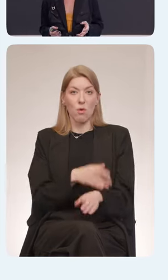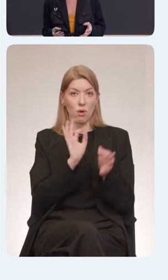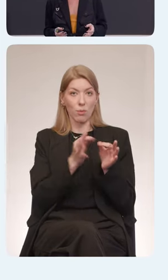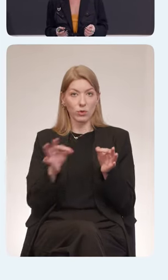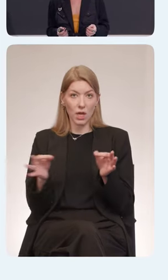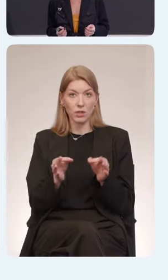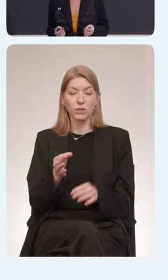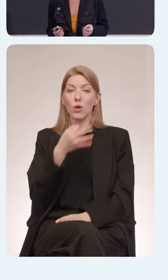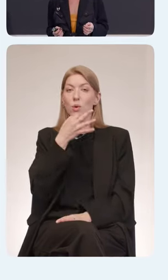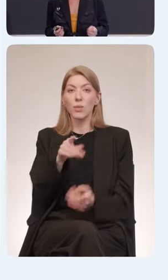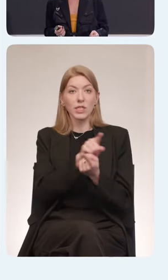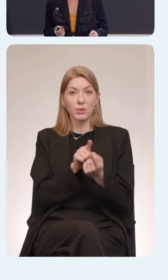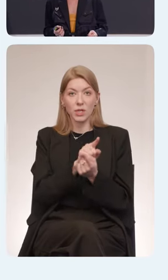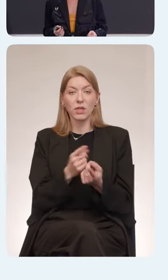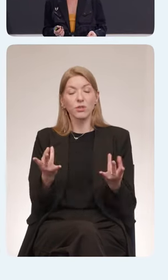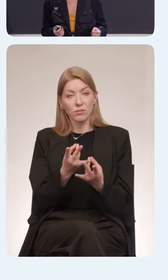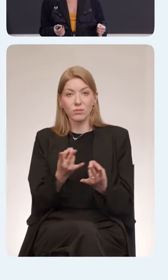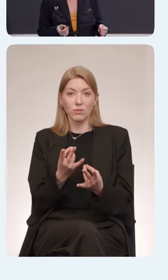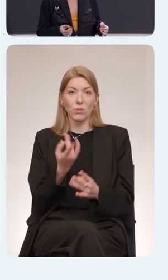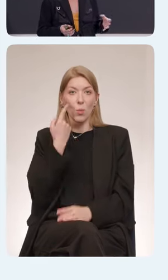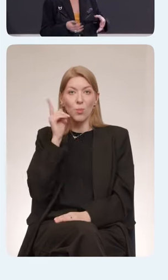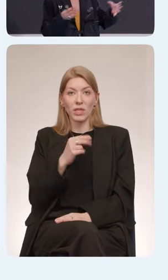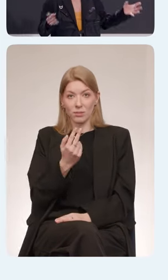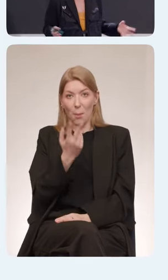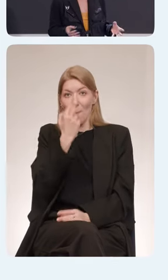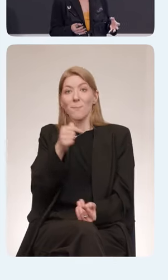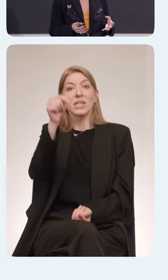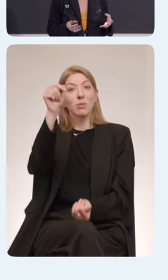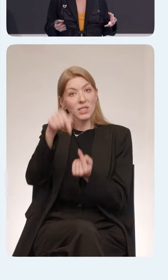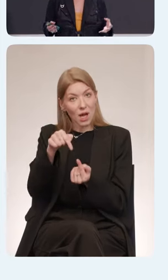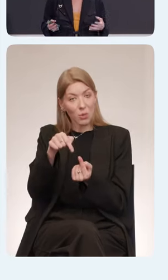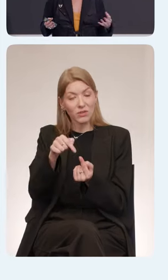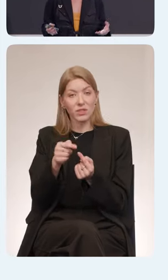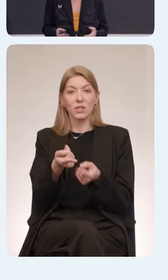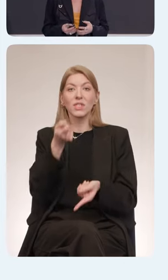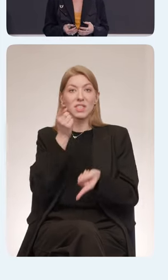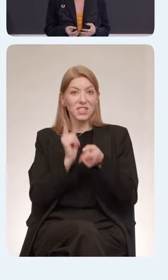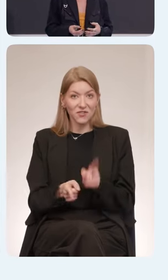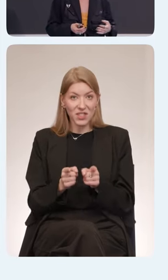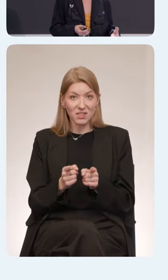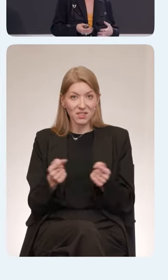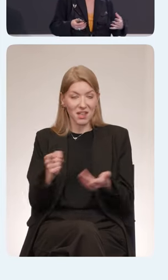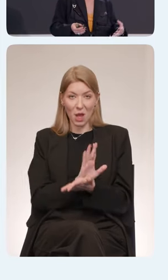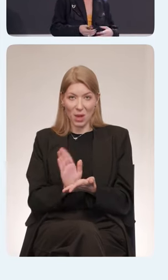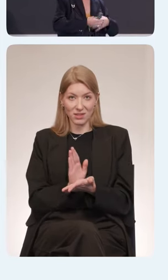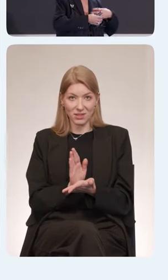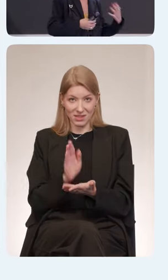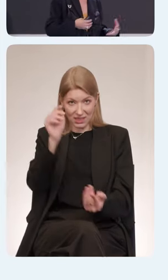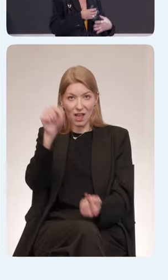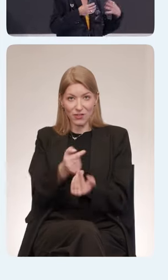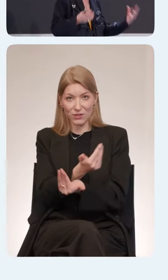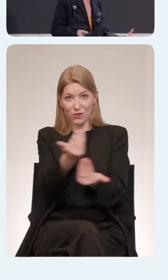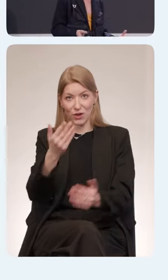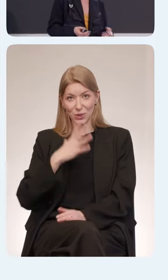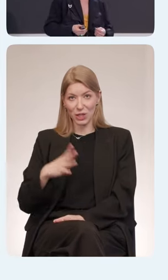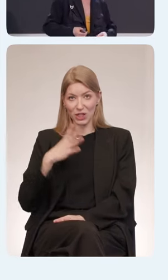очень важно приспосабливаться. Потому что действительность, она вообще в целом не обязана соответствовать нашим ожиданиям, она не обязана нам